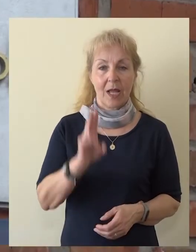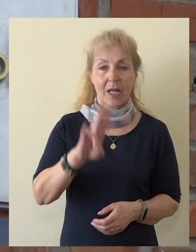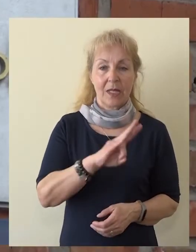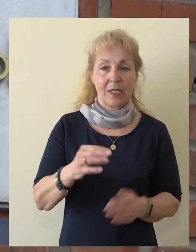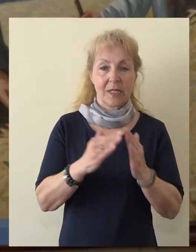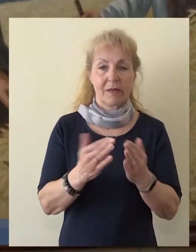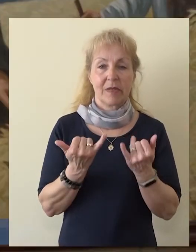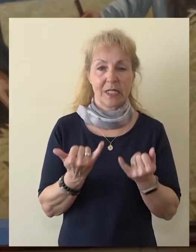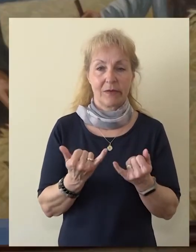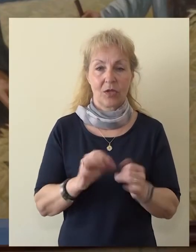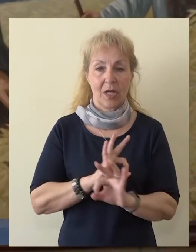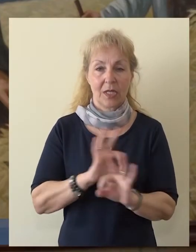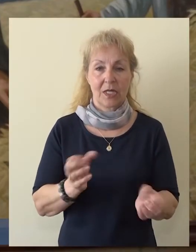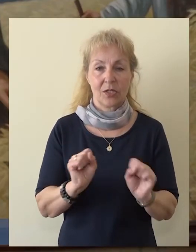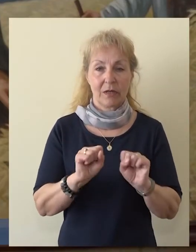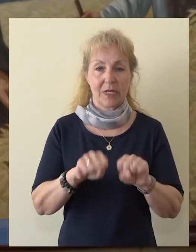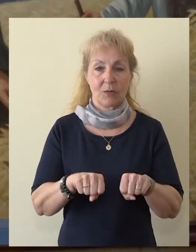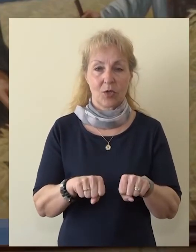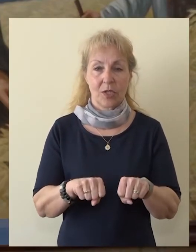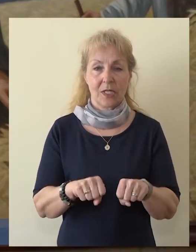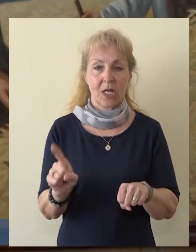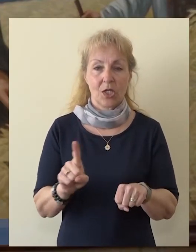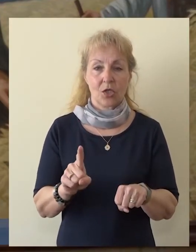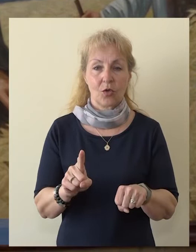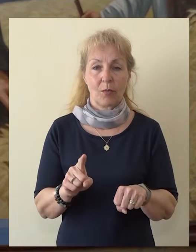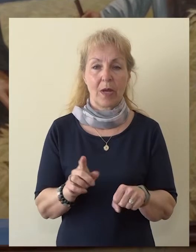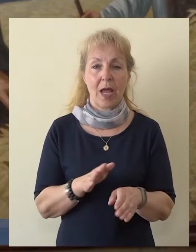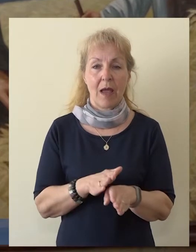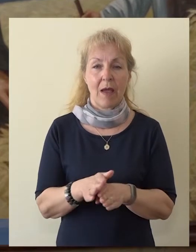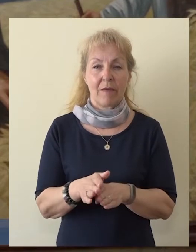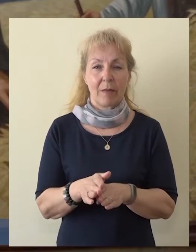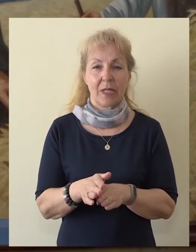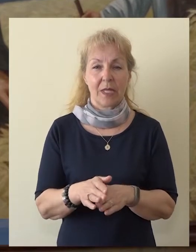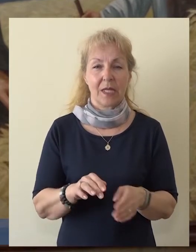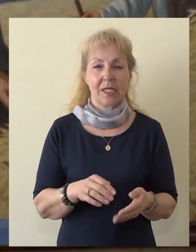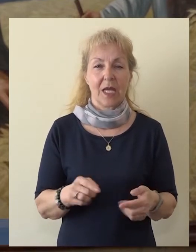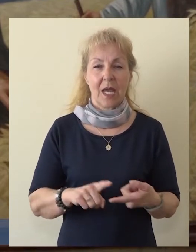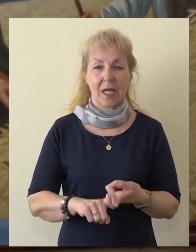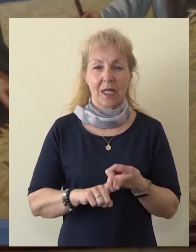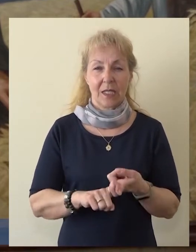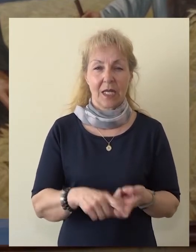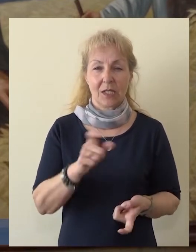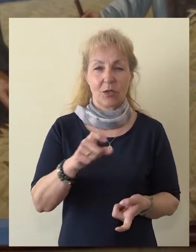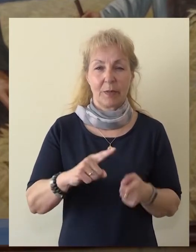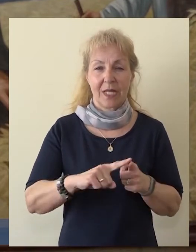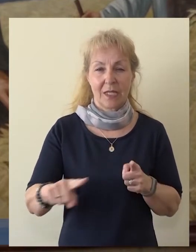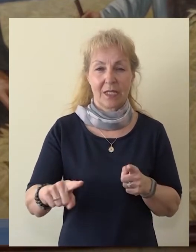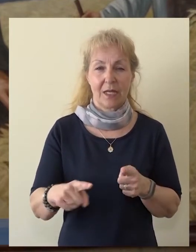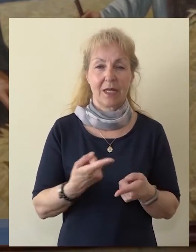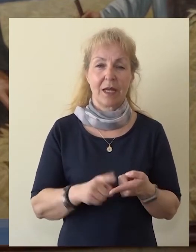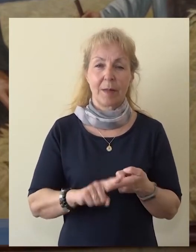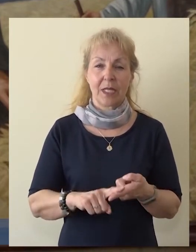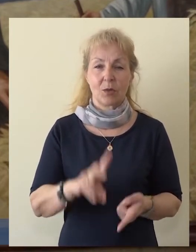церкви сегодня замечательна можливість, щоб иметь контакт з людьми на расстоянии. Тому що